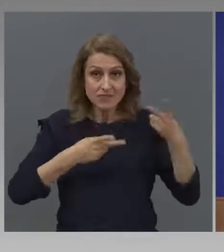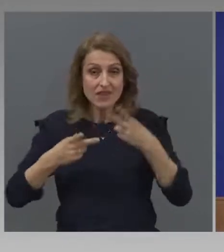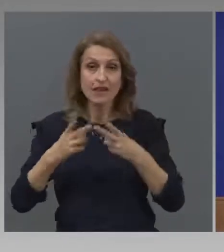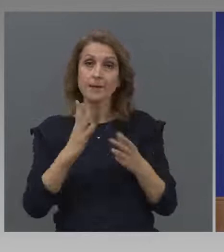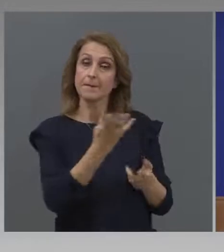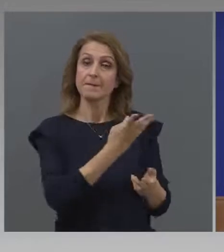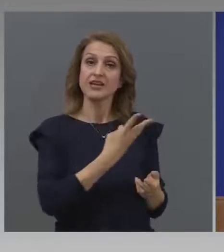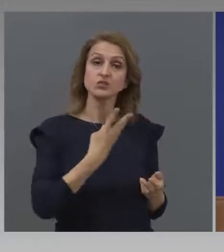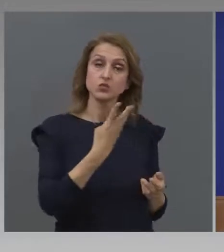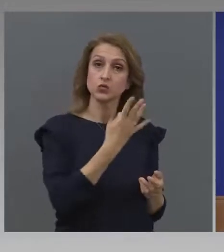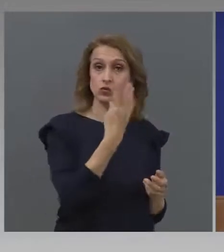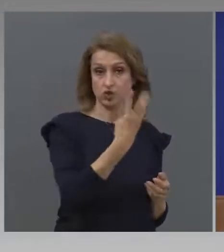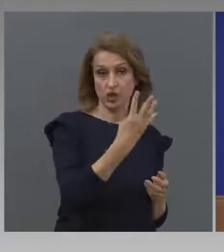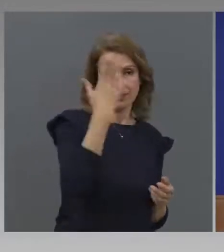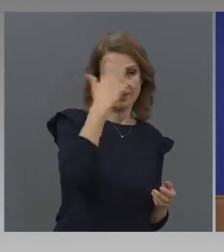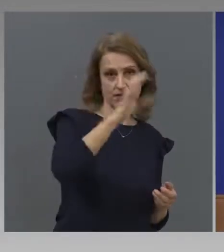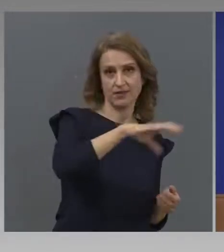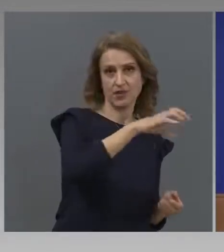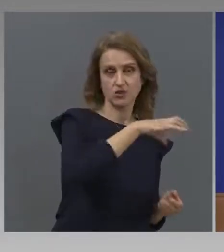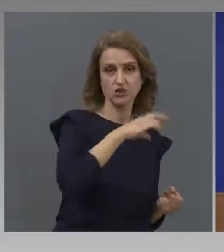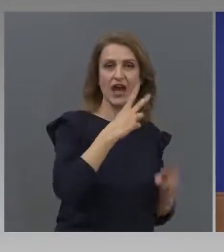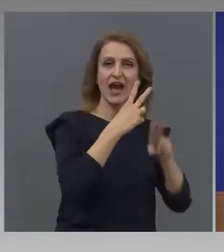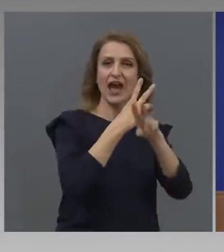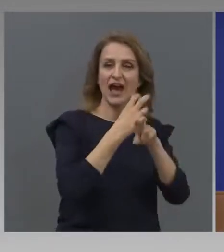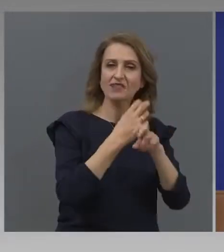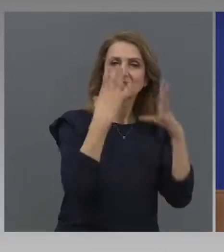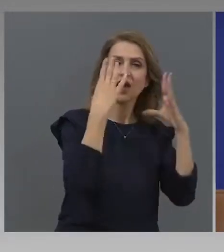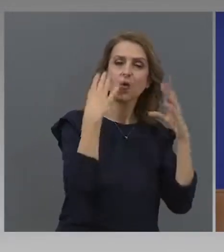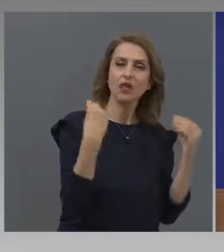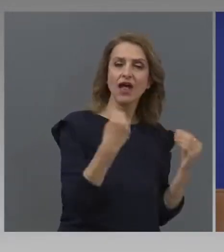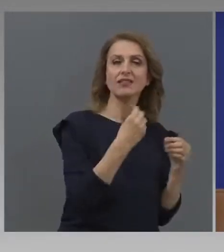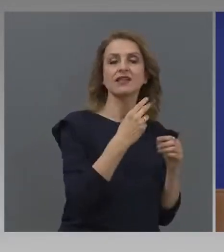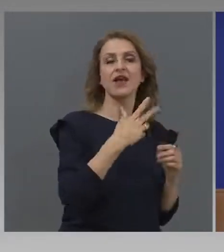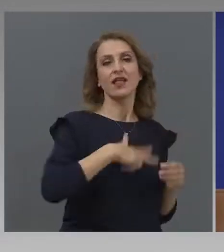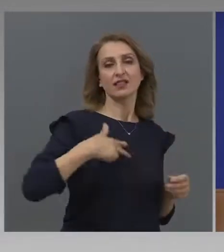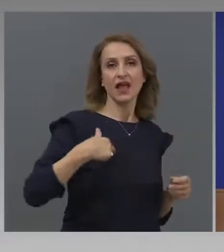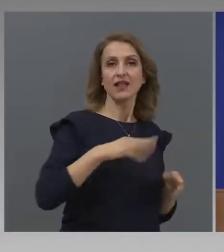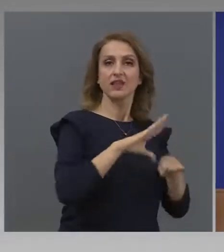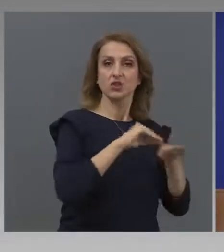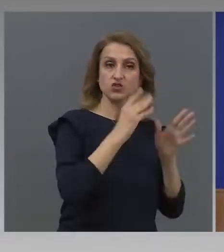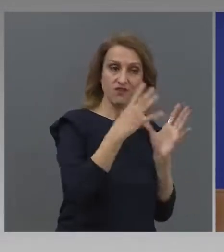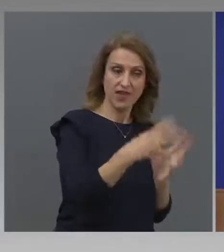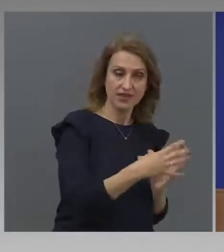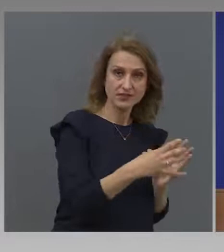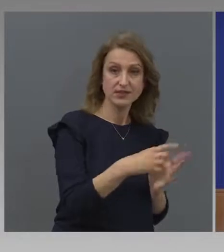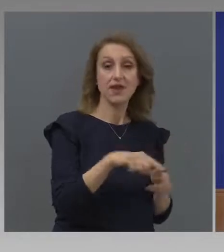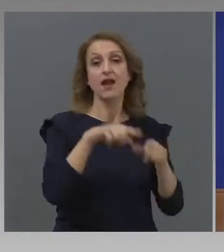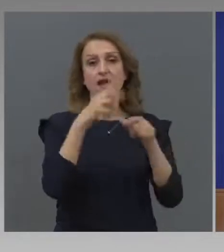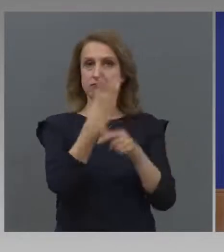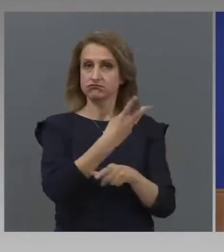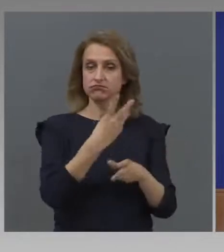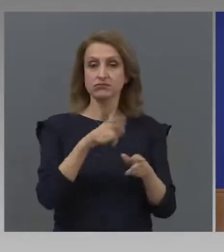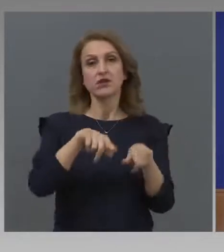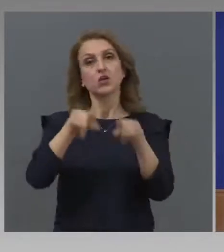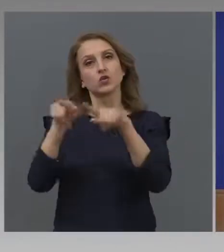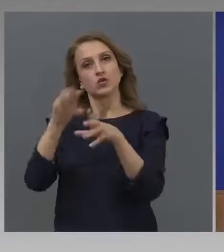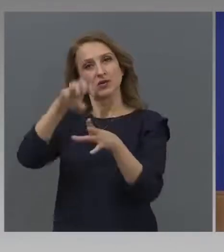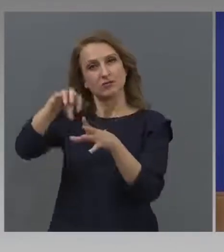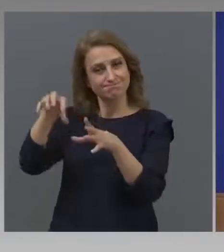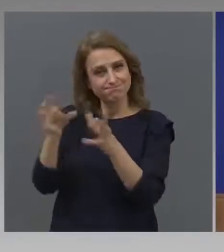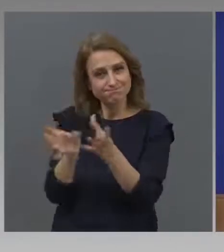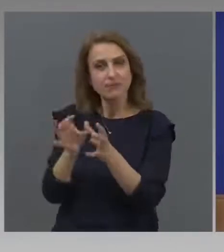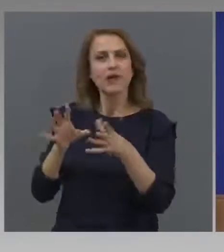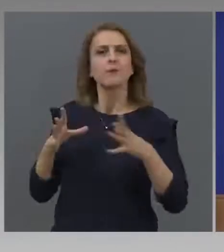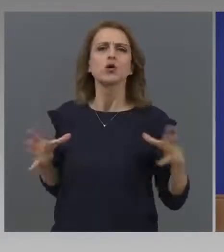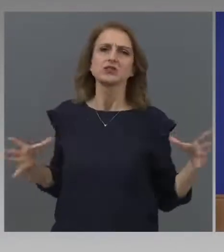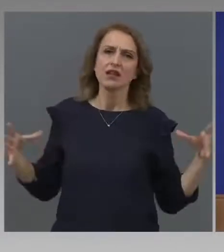на Австрия, Холандия, Дания и Швеция, съответно с Вишеградската четвърка, след това